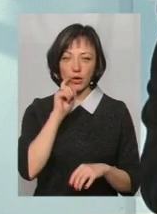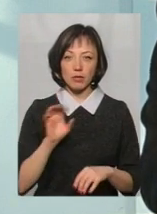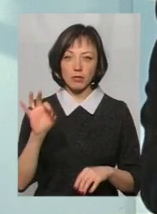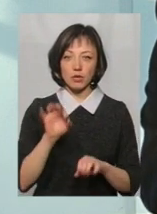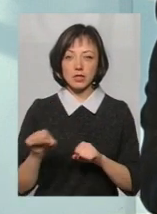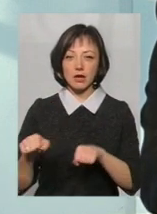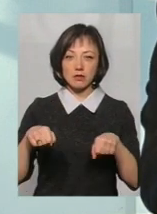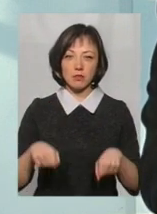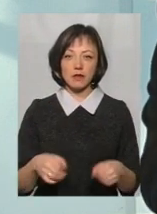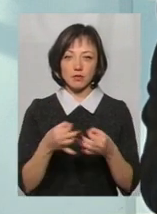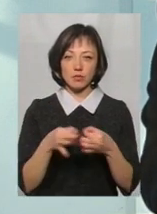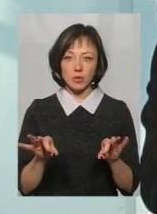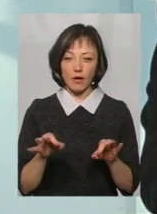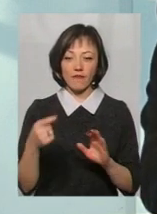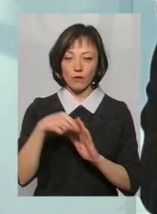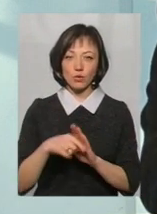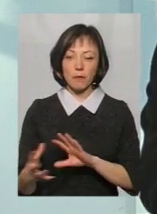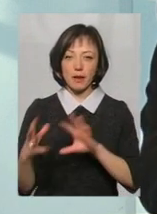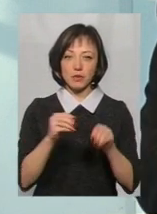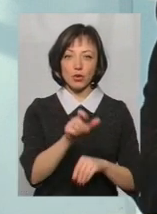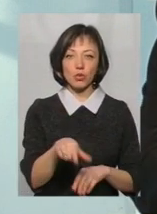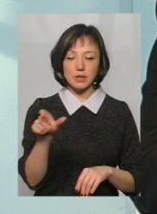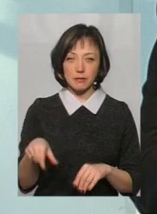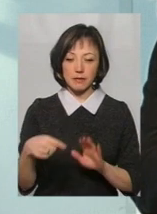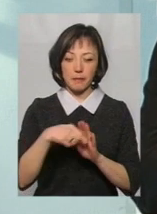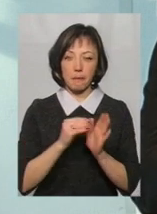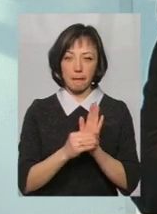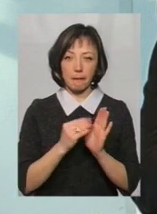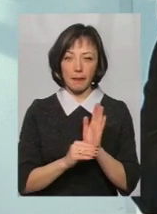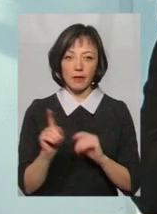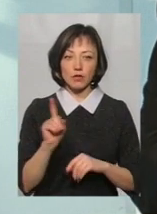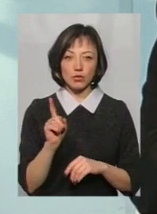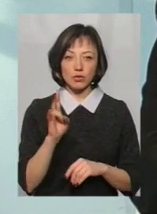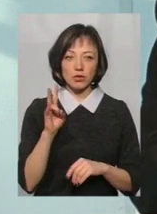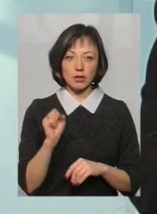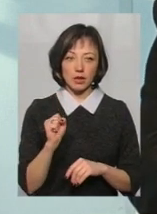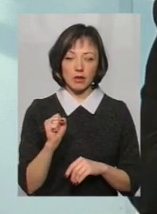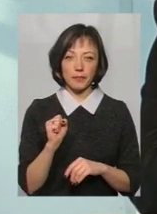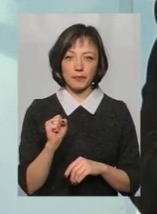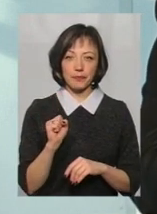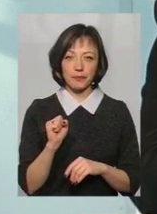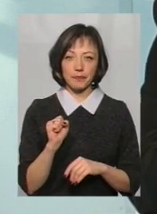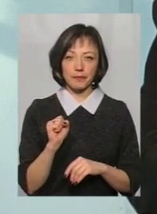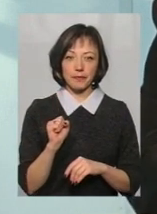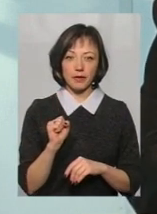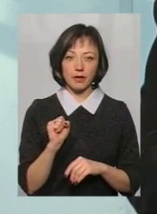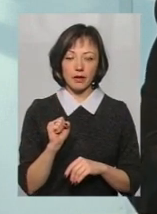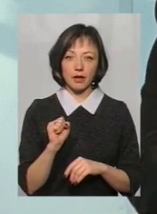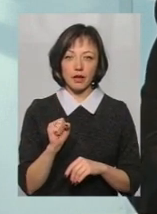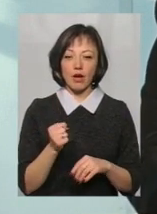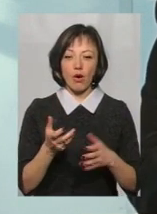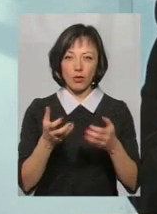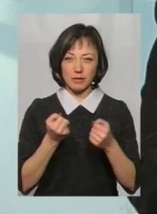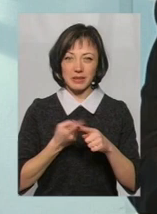про захист прав та свободно-отворчення переміщених осіб говорить про те, що на набуття статусу внутрішення